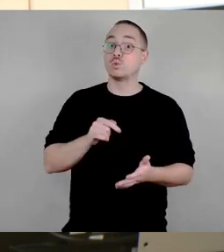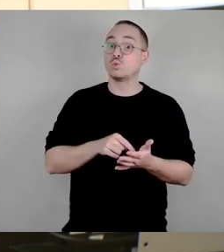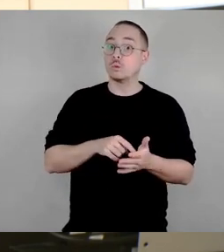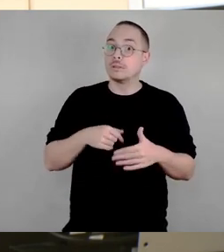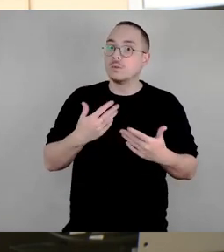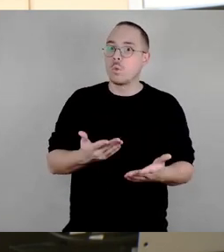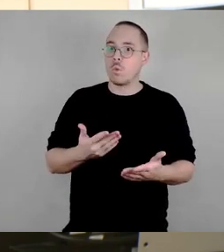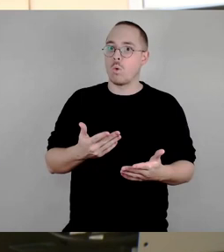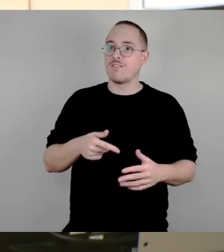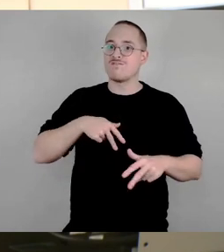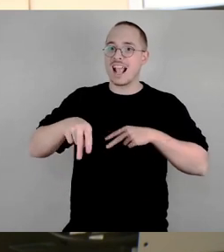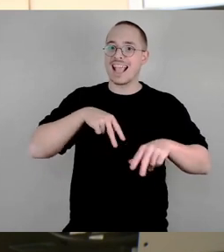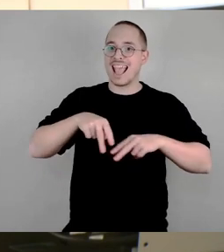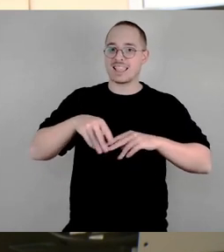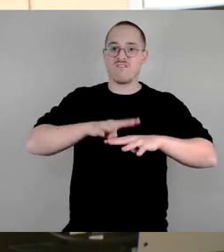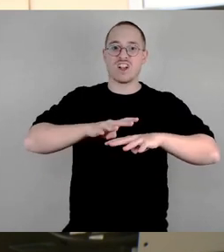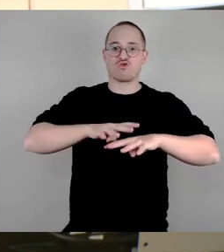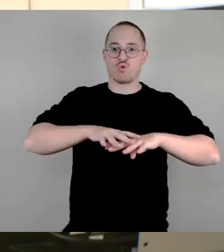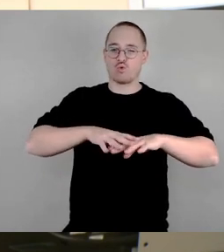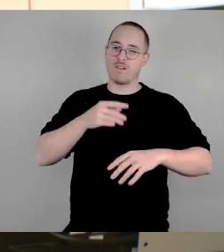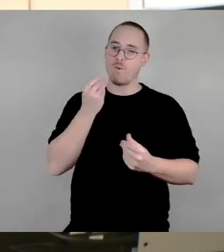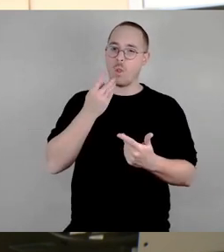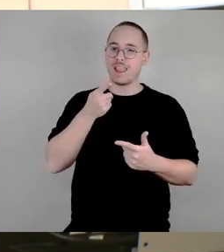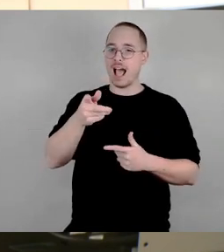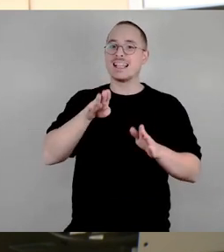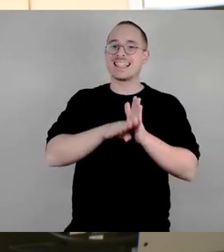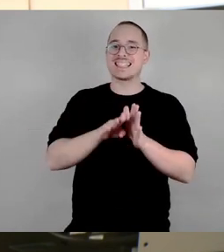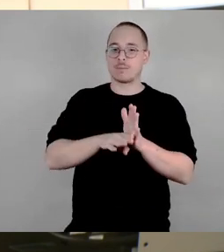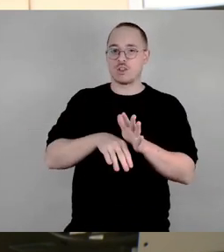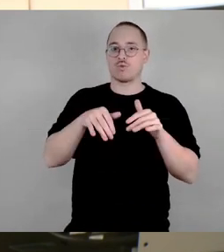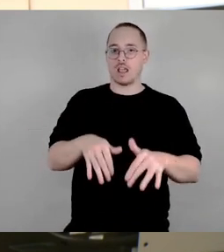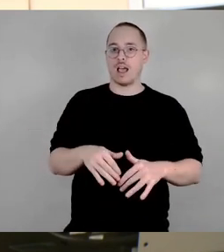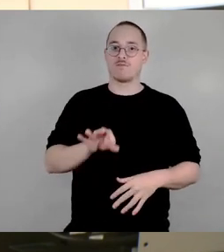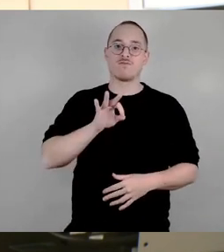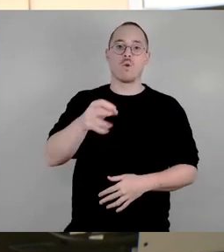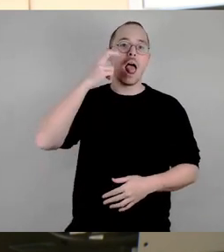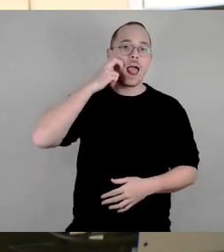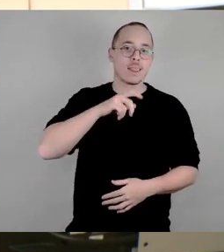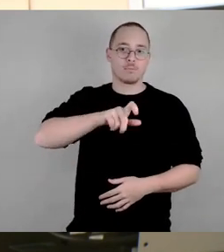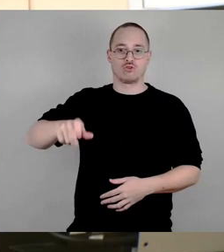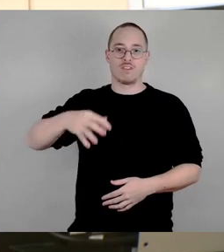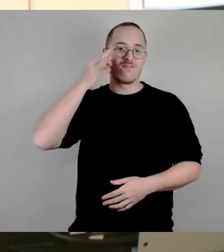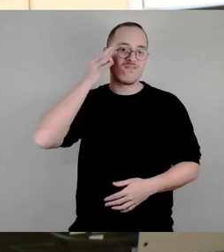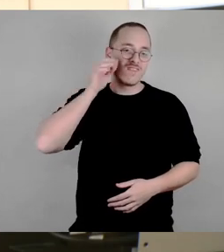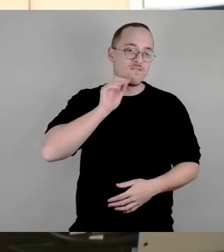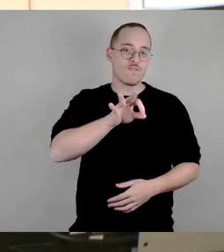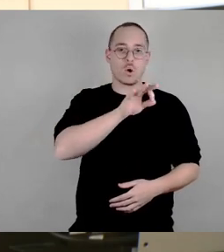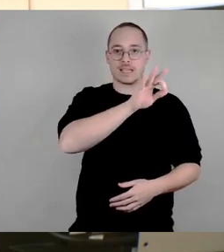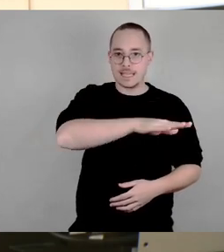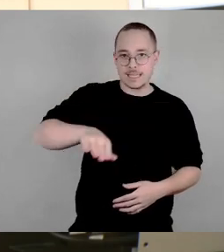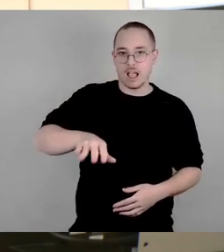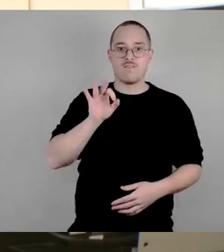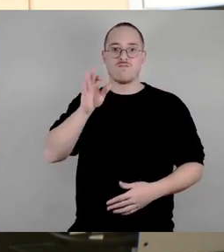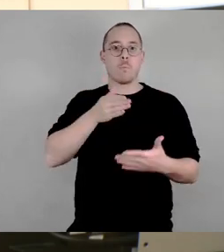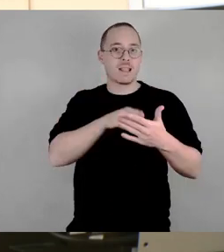und auch für Behinderte und für Kinder ergeben sich riesige Barrieren. Ich möchte, nicht